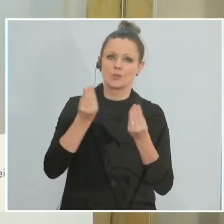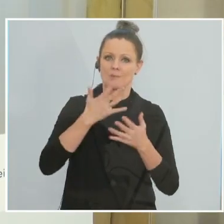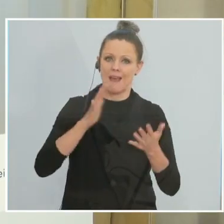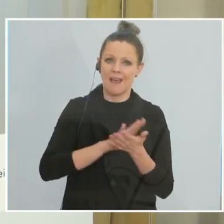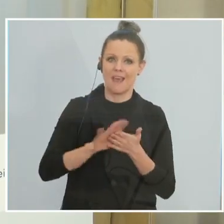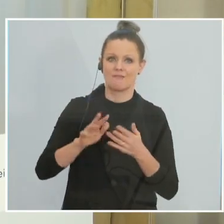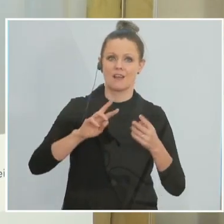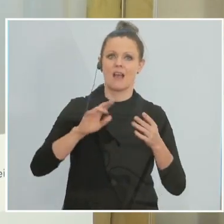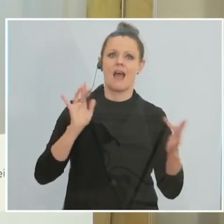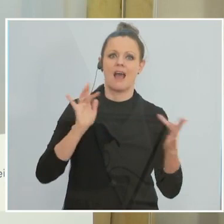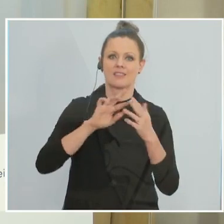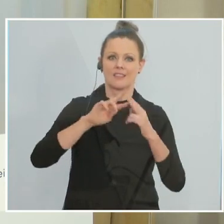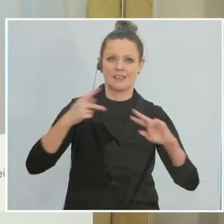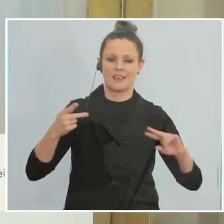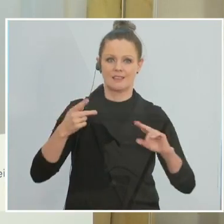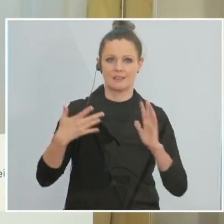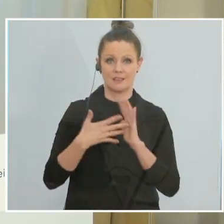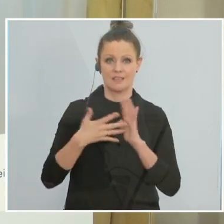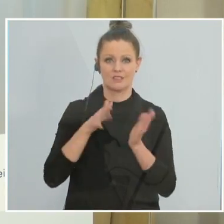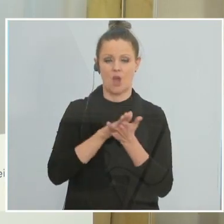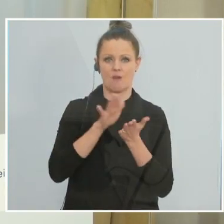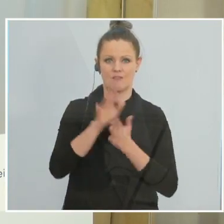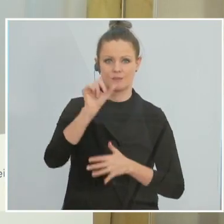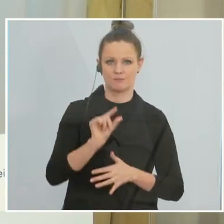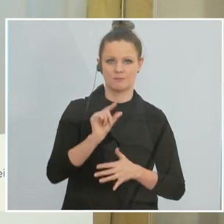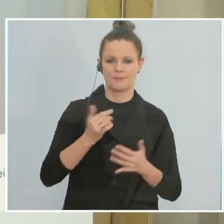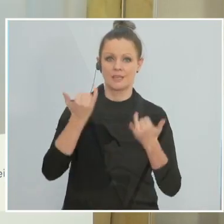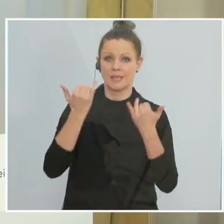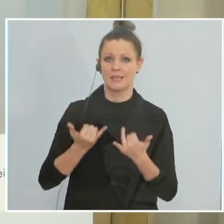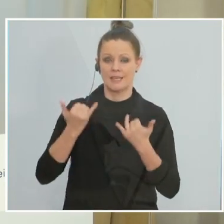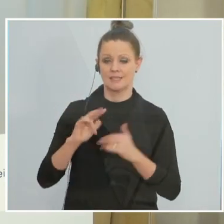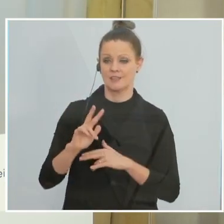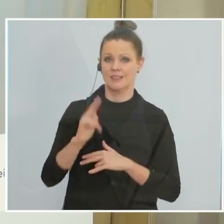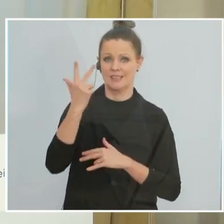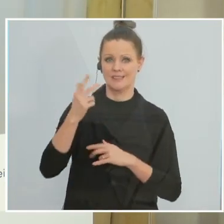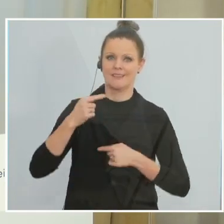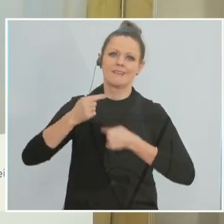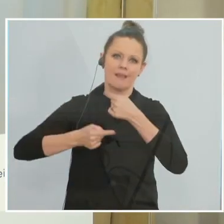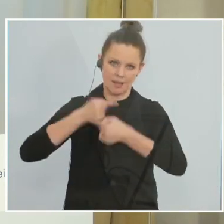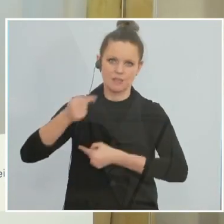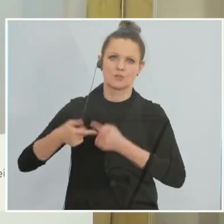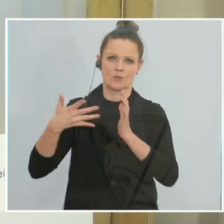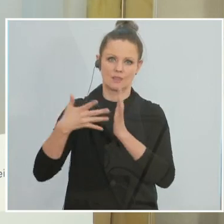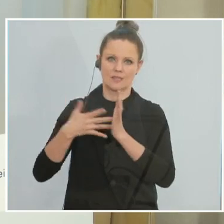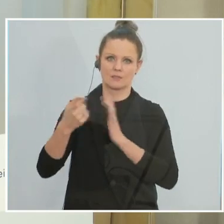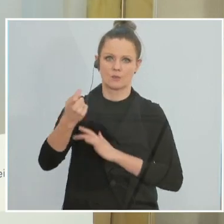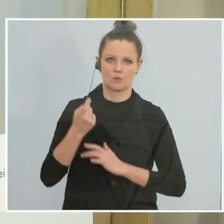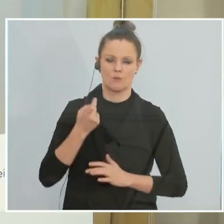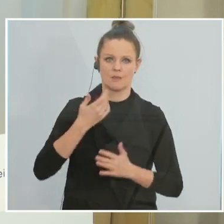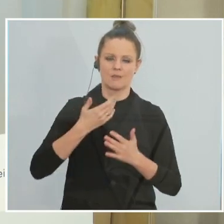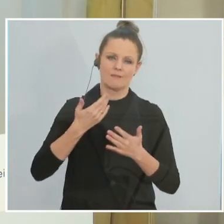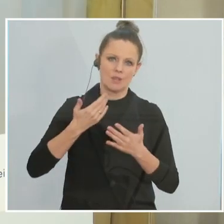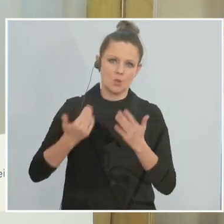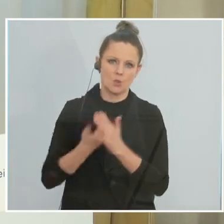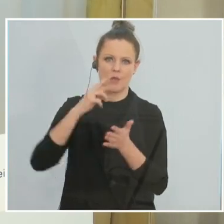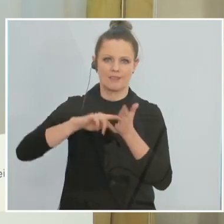Zeitfaktor betrifft, was den Aufwand insgesamt betrifft. Und jetzt kommt eine dritte Generation sozusagen, eine weitere technische